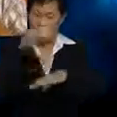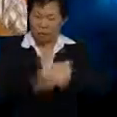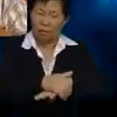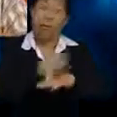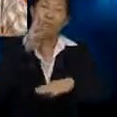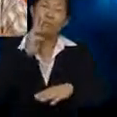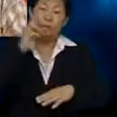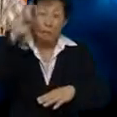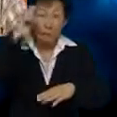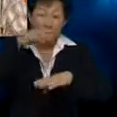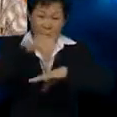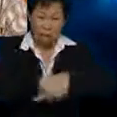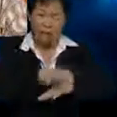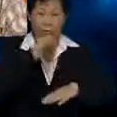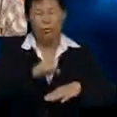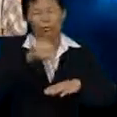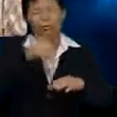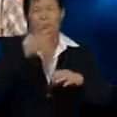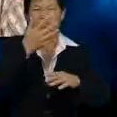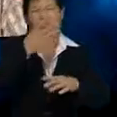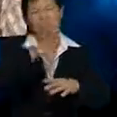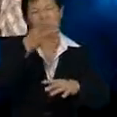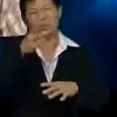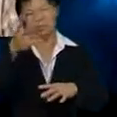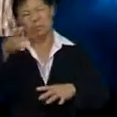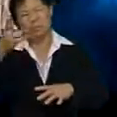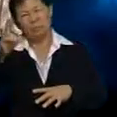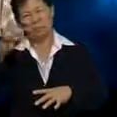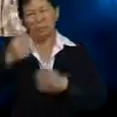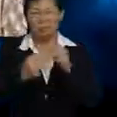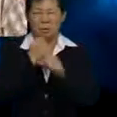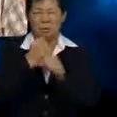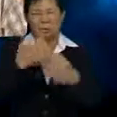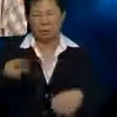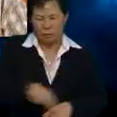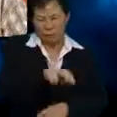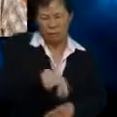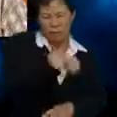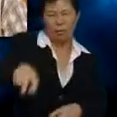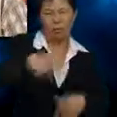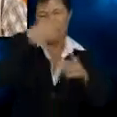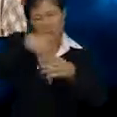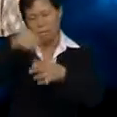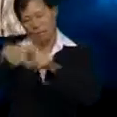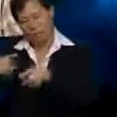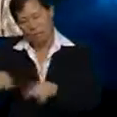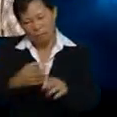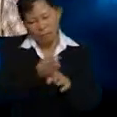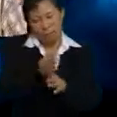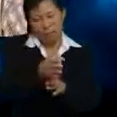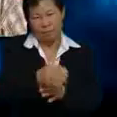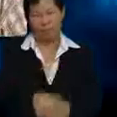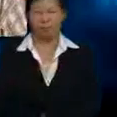pada usia belasan tahun, mereka sudah pun merantau, mereka sudah pun berjara dalam berbagai-bagai bidang